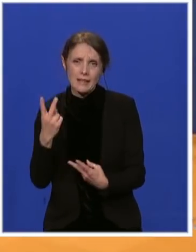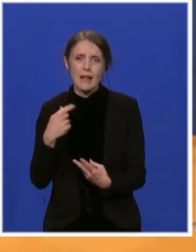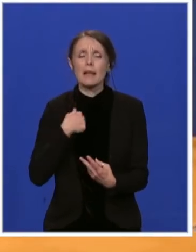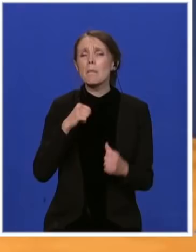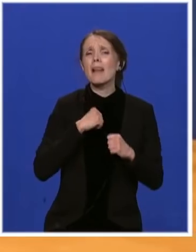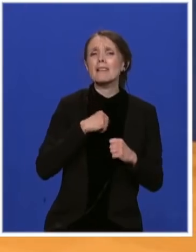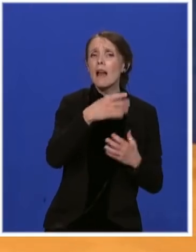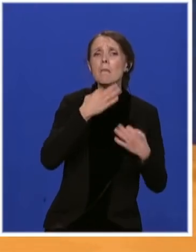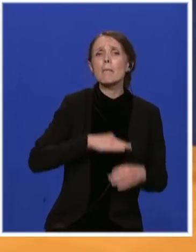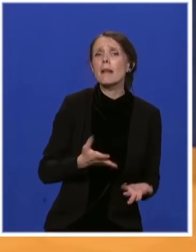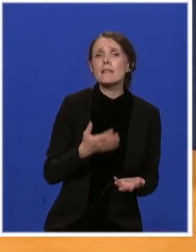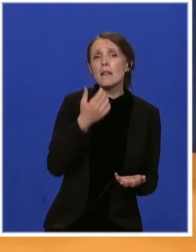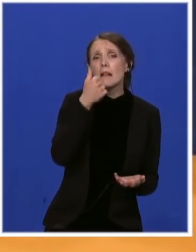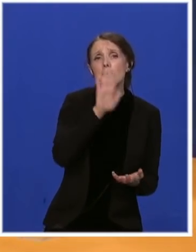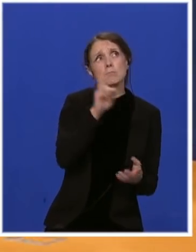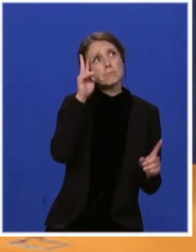razumete. Hvala.